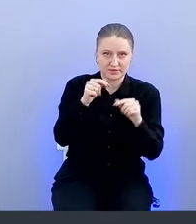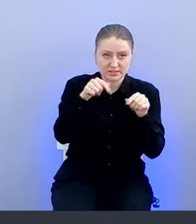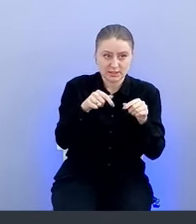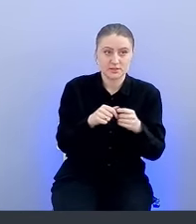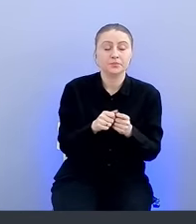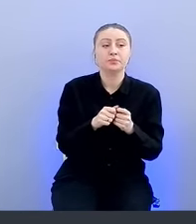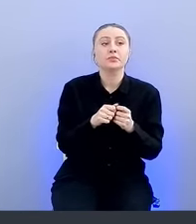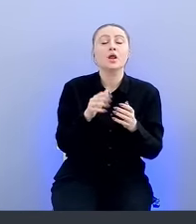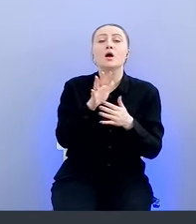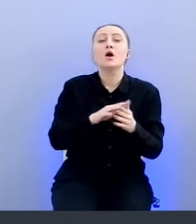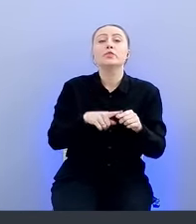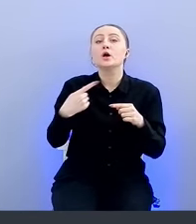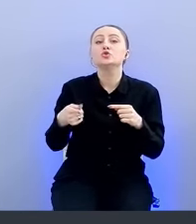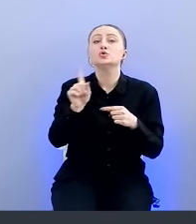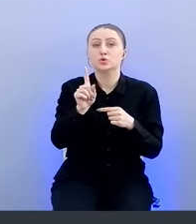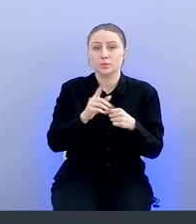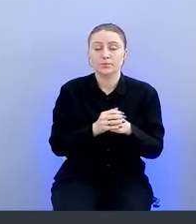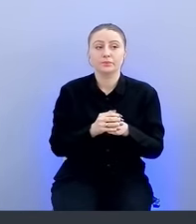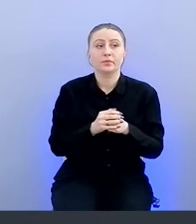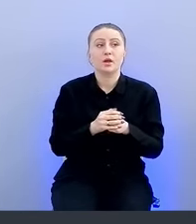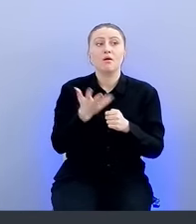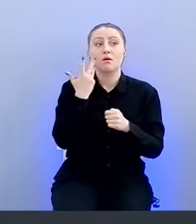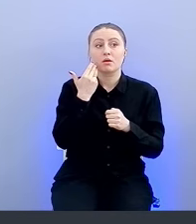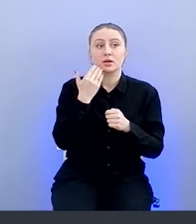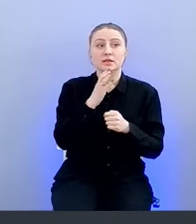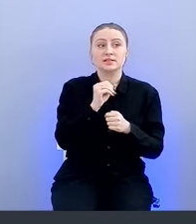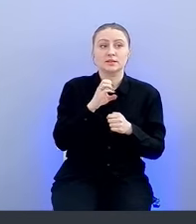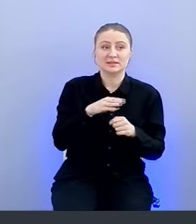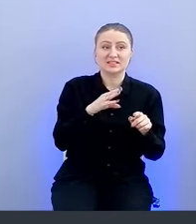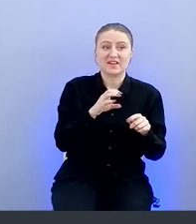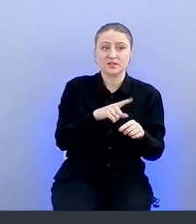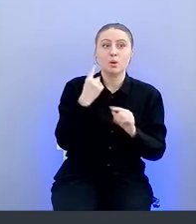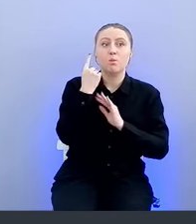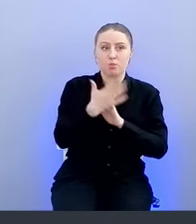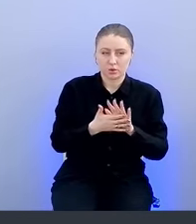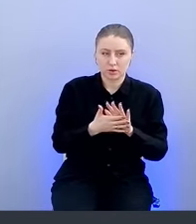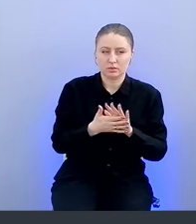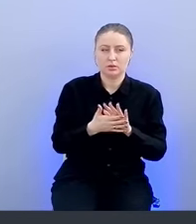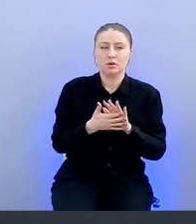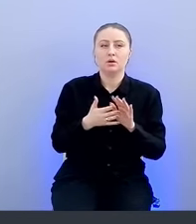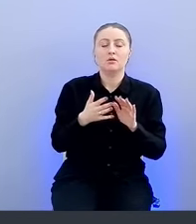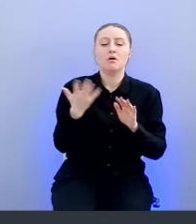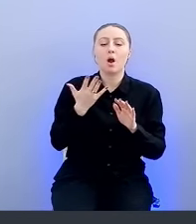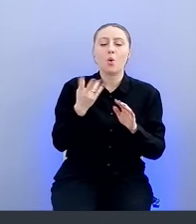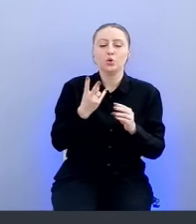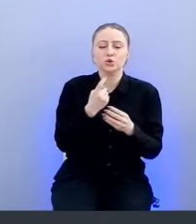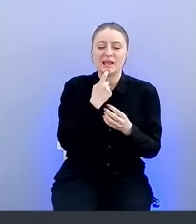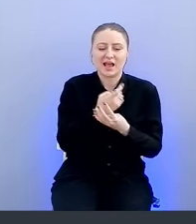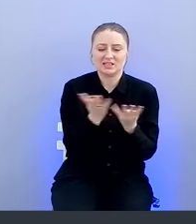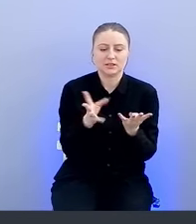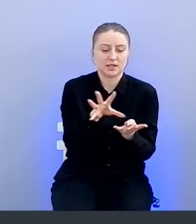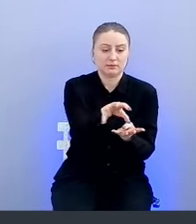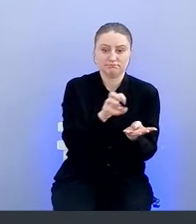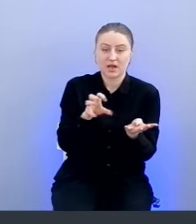Что происходит дальше? Когда SaaS-сервис понял, какой пул языков нужно просканировать, он